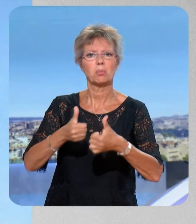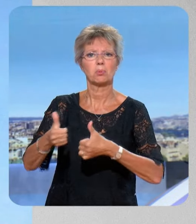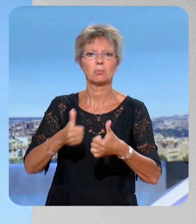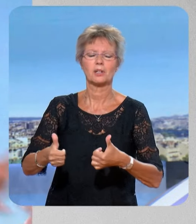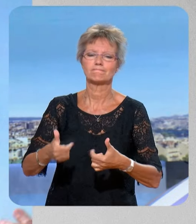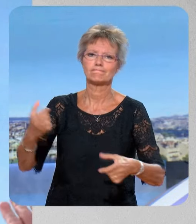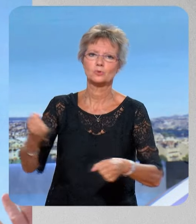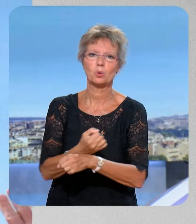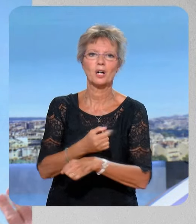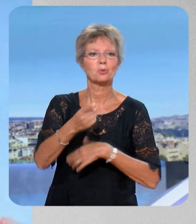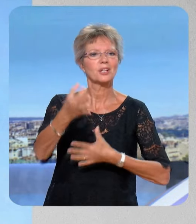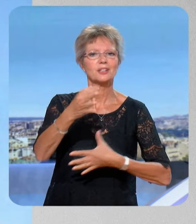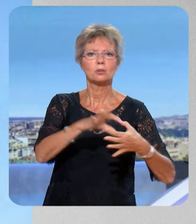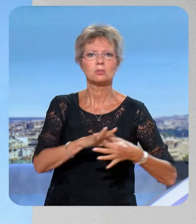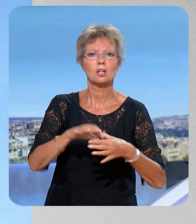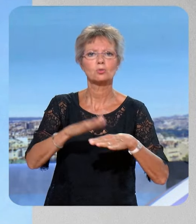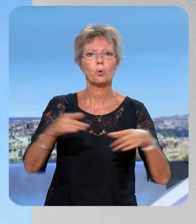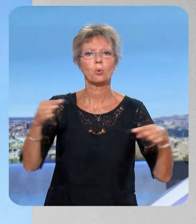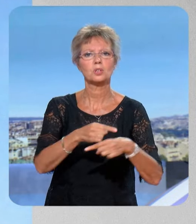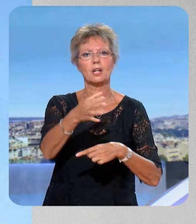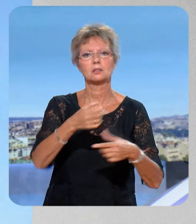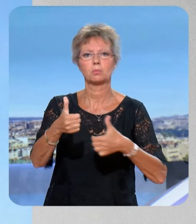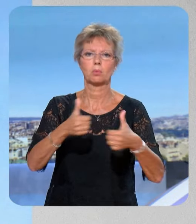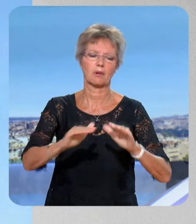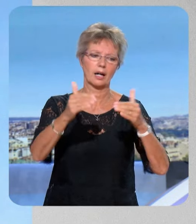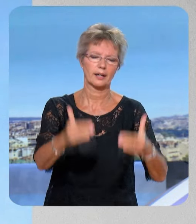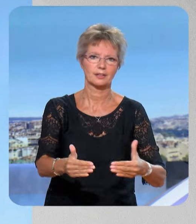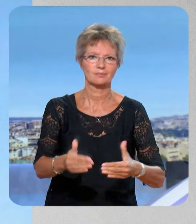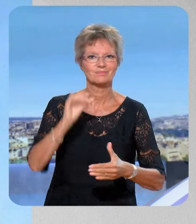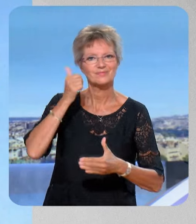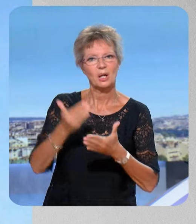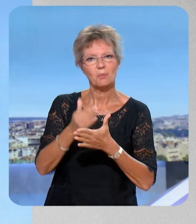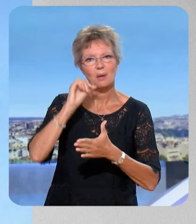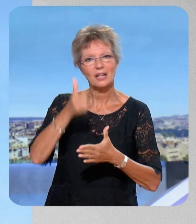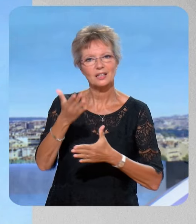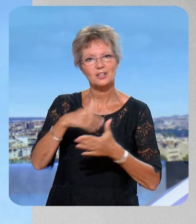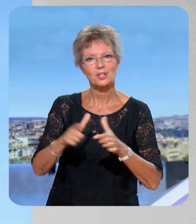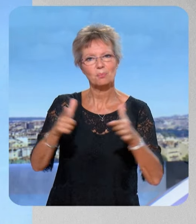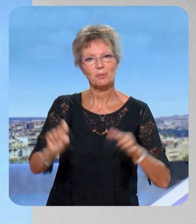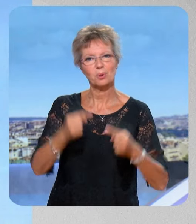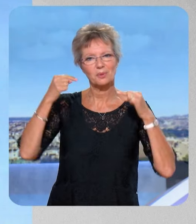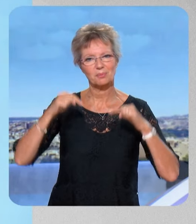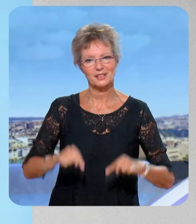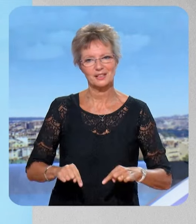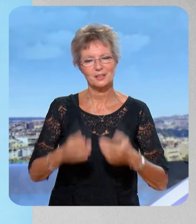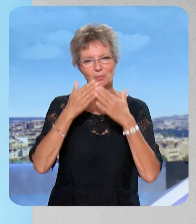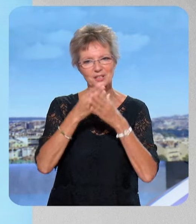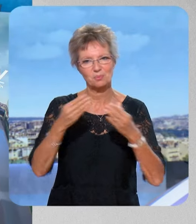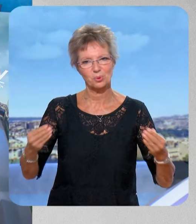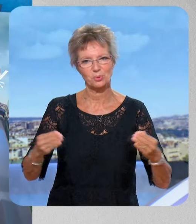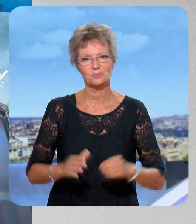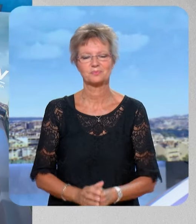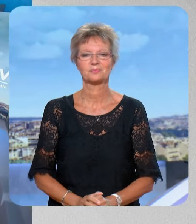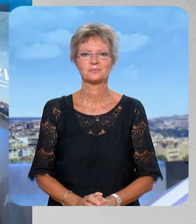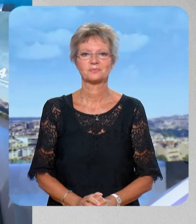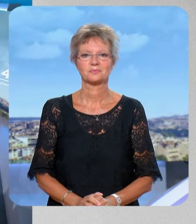de nous dire unité, unité. Et là, il nous divise. François, arrête. – Allez, rendez-vous demain matin devant les grilles de Matignon avec Éric Coquerel. Donc merci beaucoup. – Merci